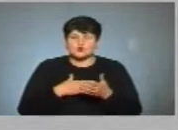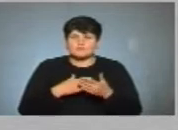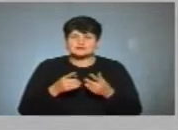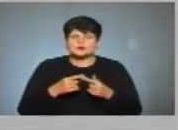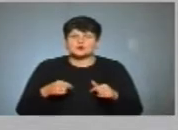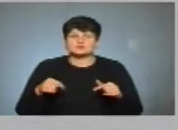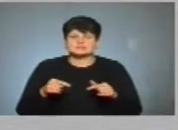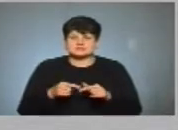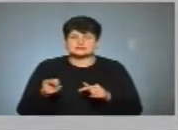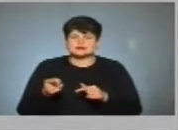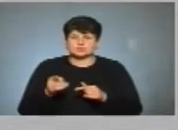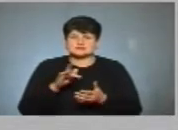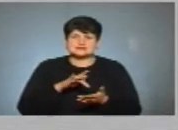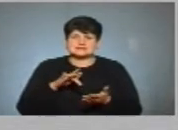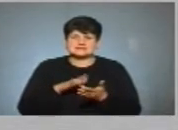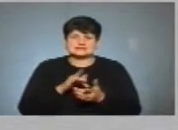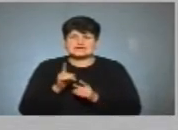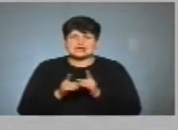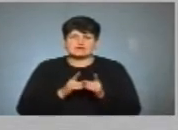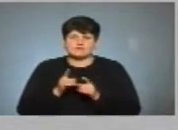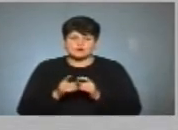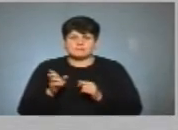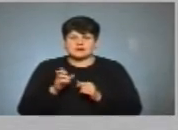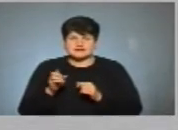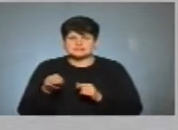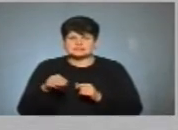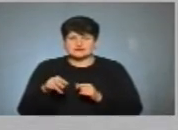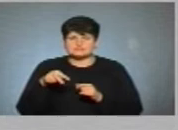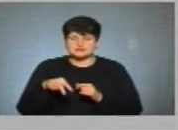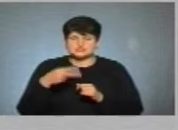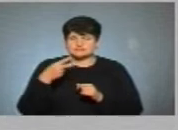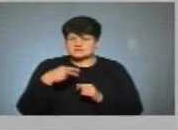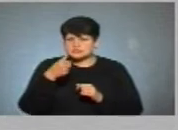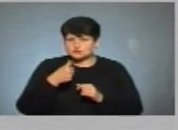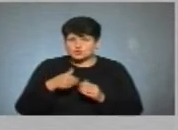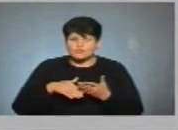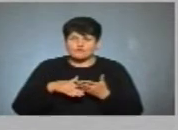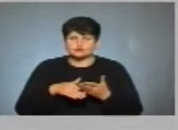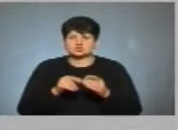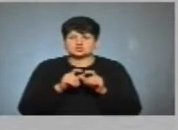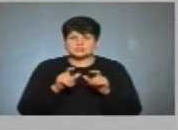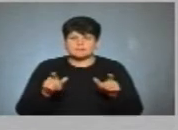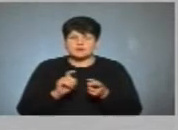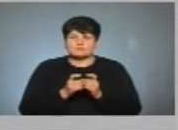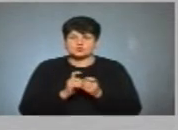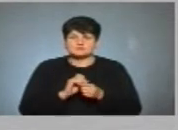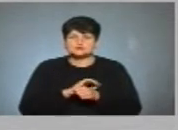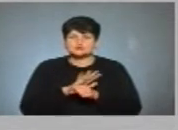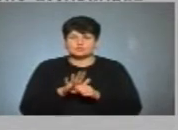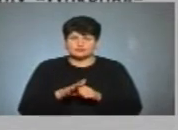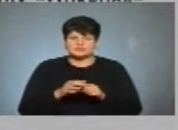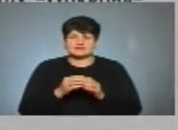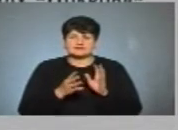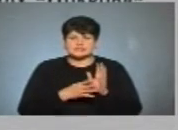організацій «Тернопільський центр реформ». Березень-травень 2020-го року волонтерка штабу боротьби з COVID-19